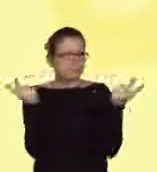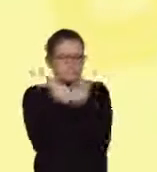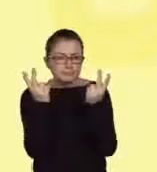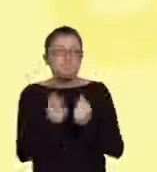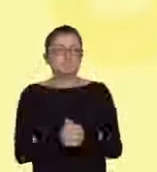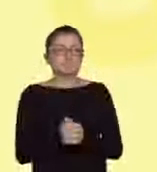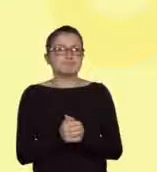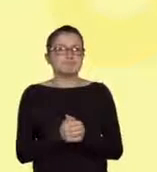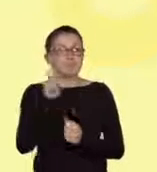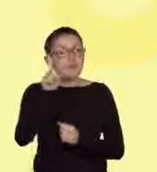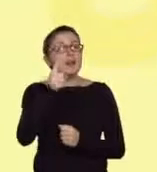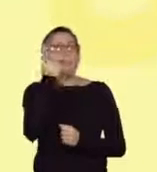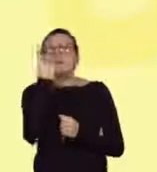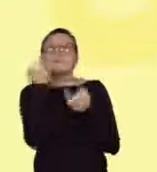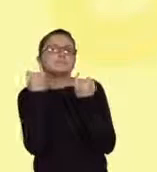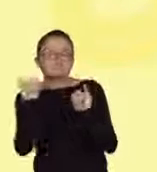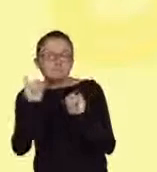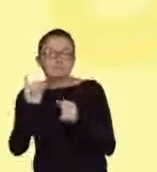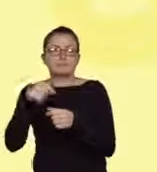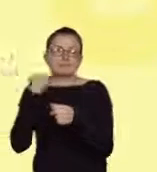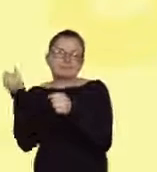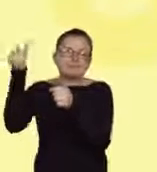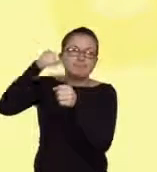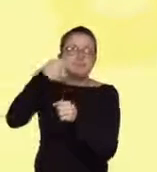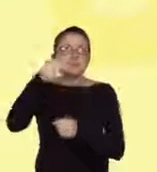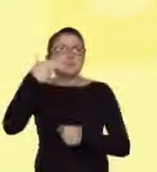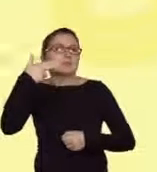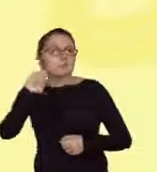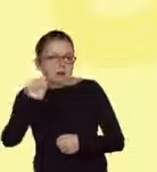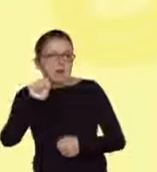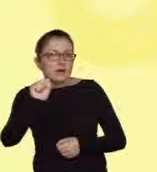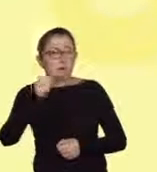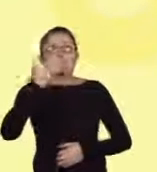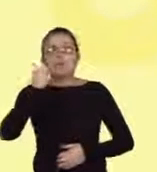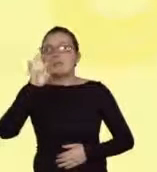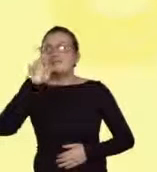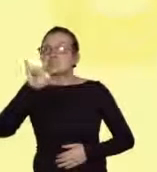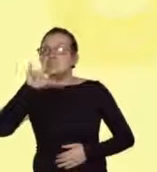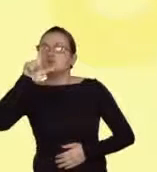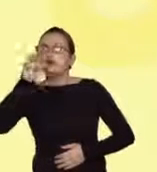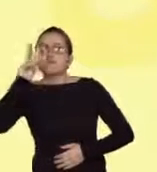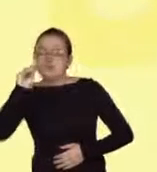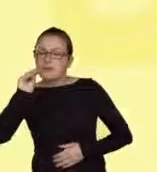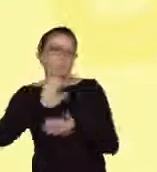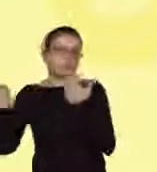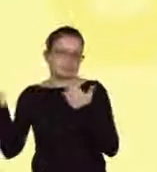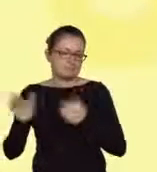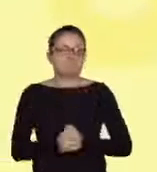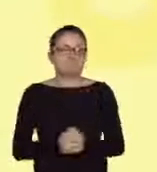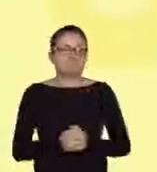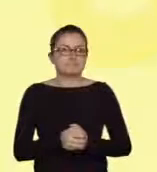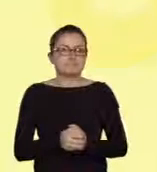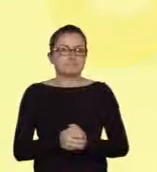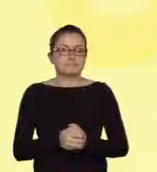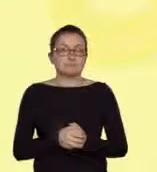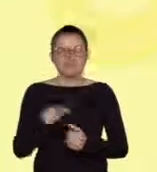badawczej, z tą jednak różnicą, że nie dodaje się żadnego DNA matrycowego. W takim przypadku spodziewamy się wyniku